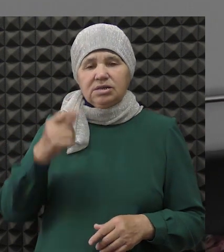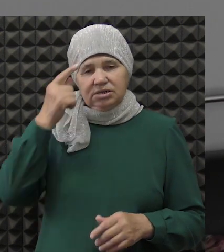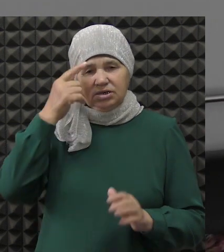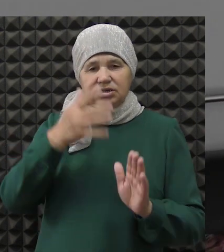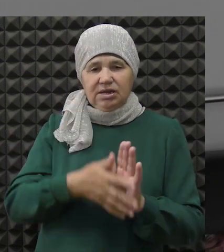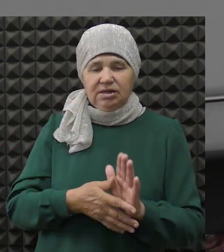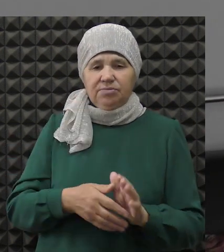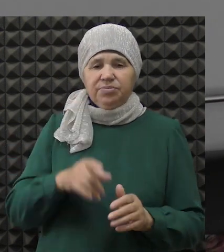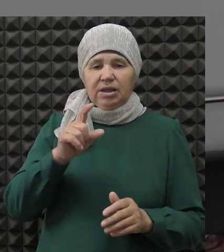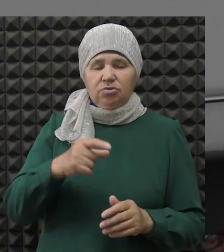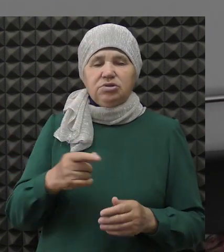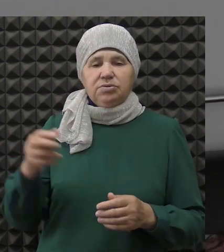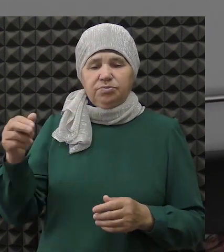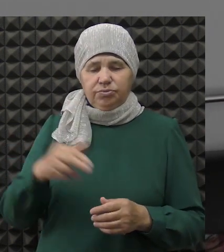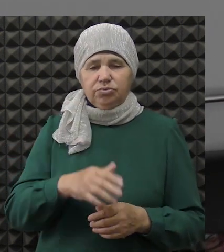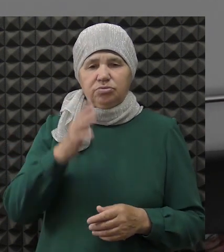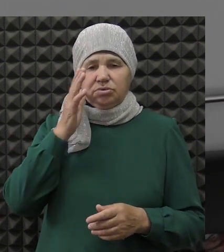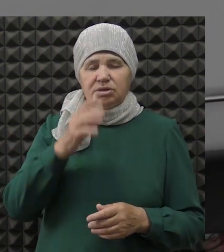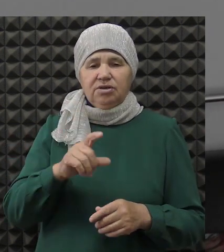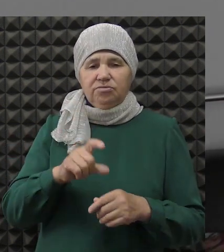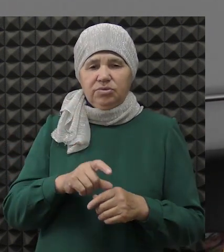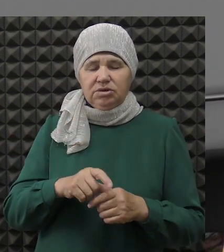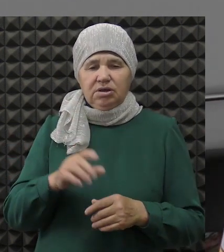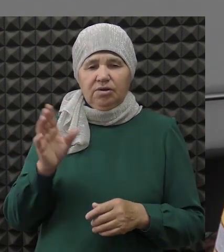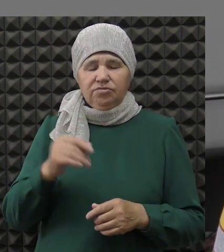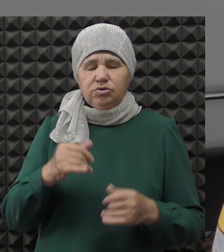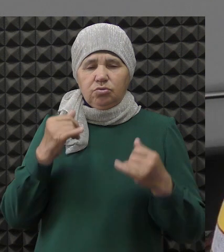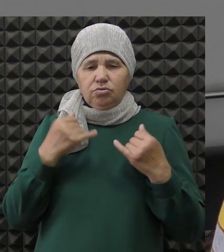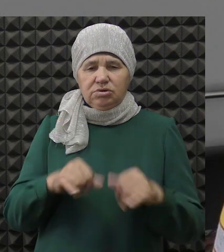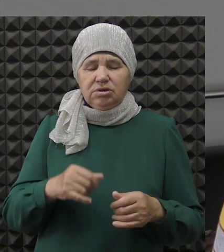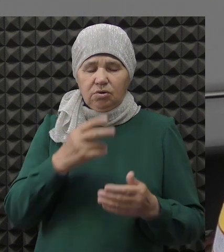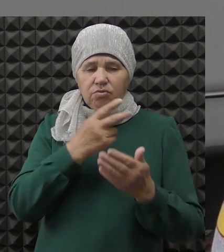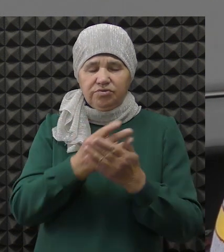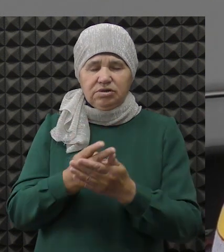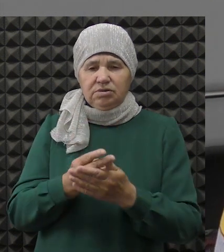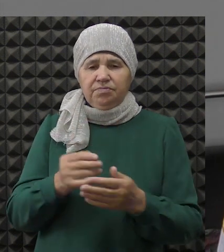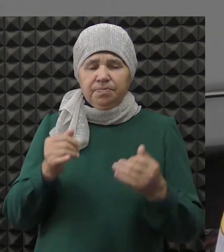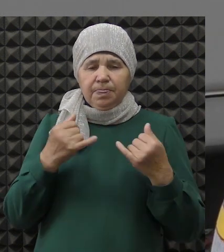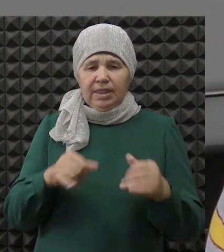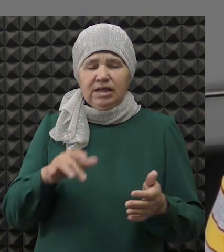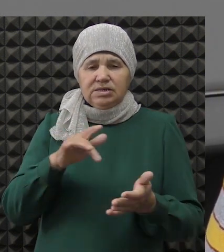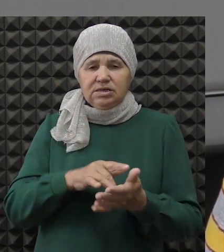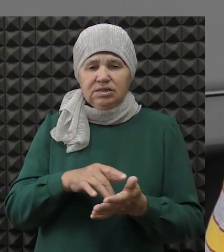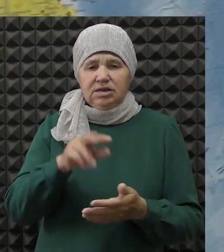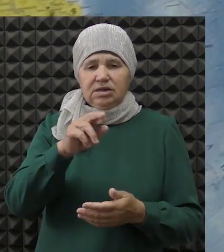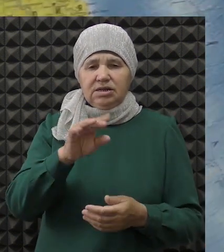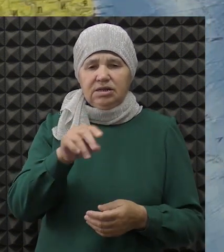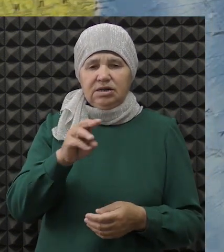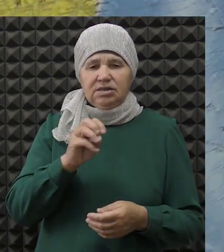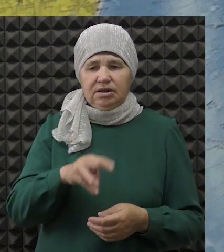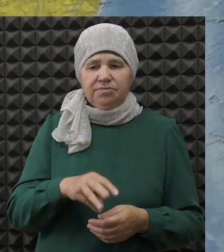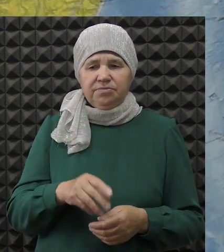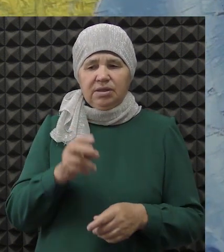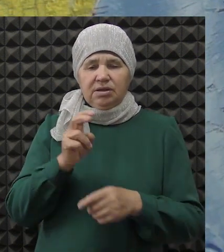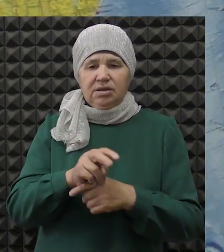знанием к людям люди потянутся. Меня, еще раз повторяю, все потрясло, увиденное в центре Ярдама. В